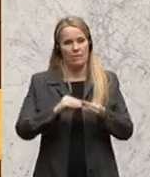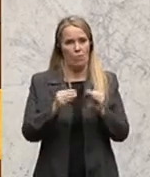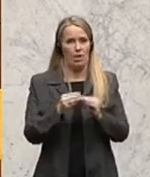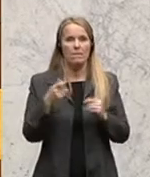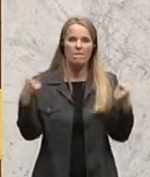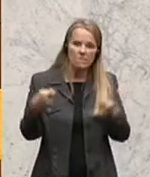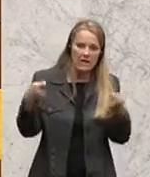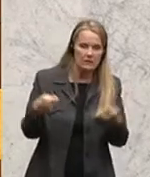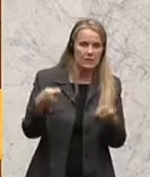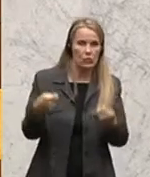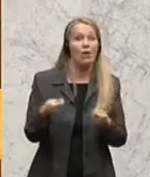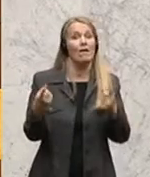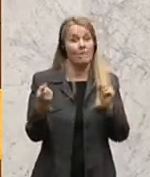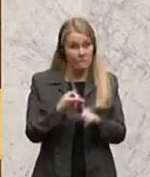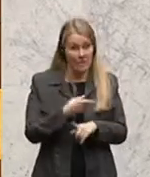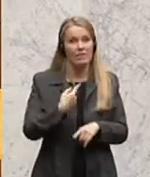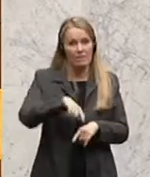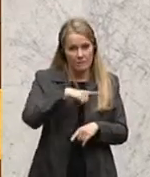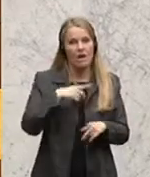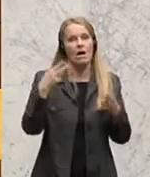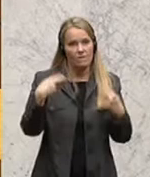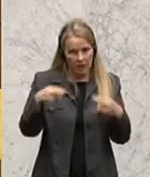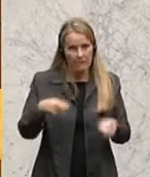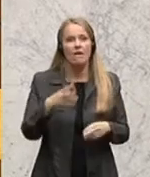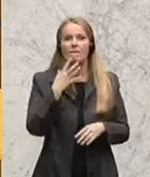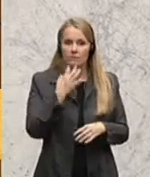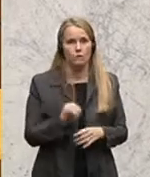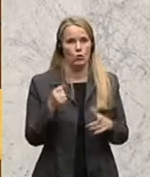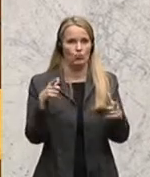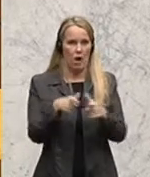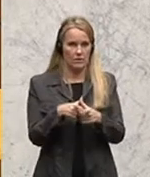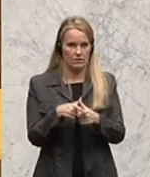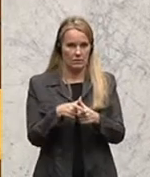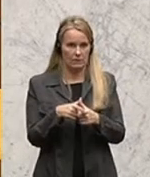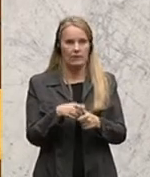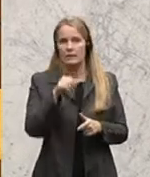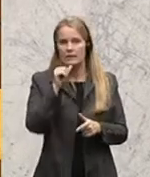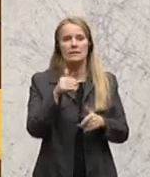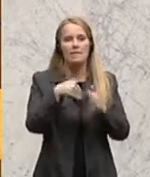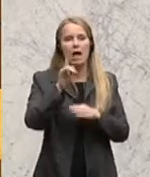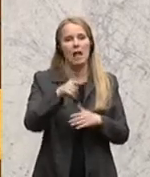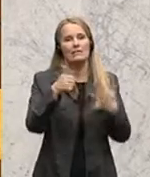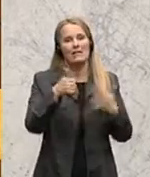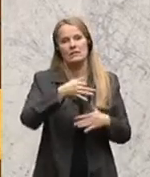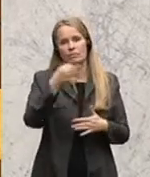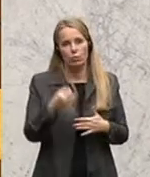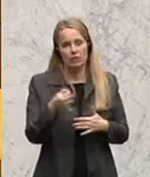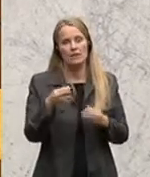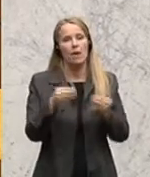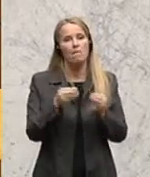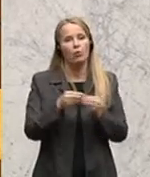in der Finanzierung, wenn wir uns es weiterhin leisten wollen, dass nicht mehr als 6 Prozent des